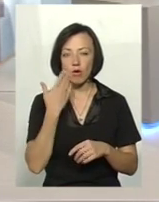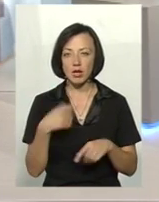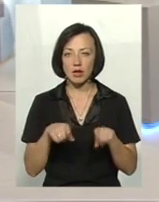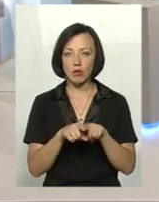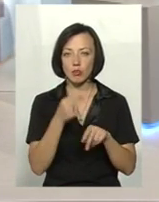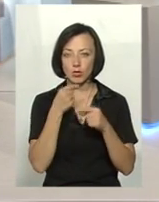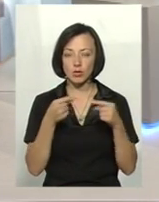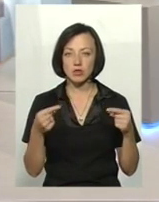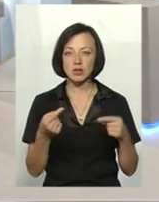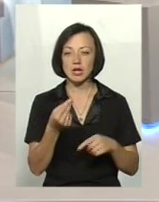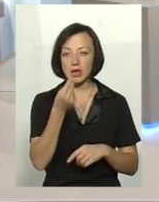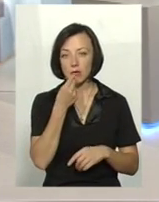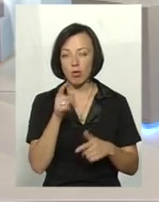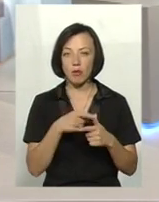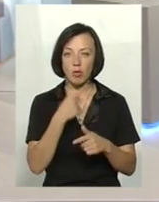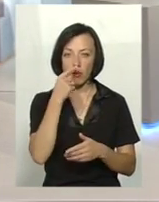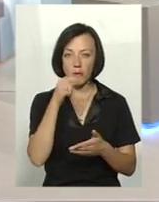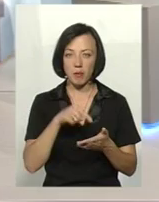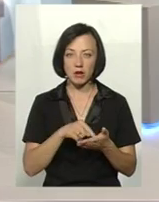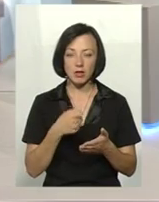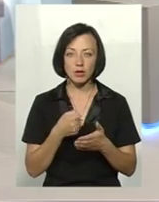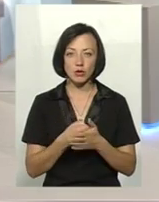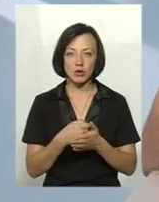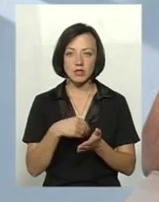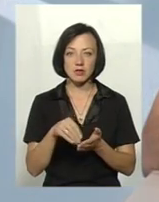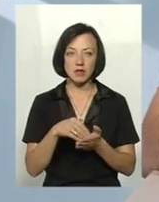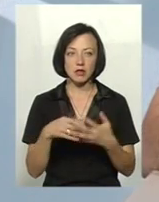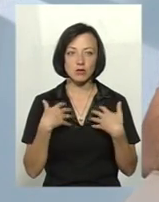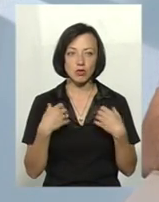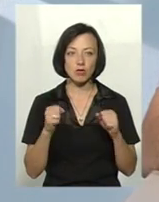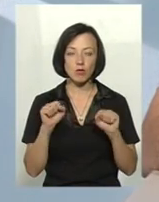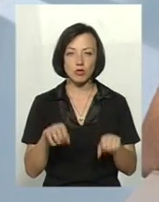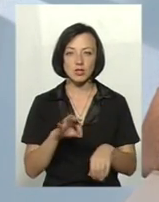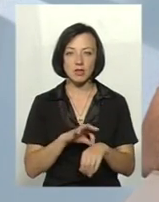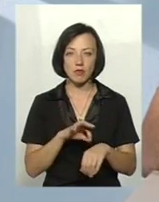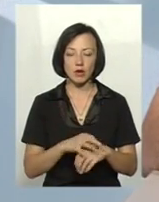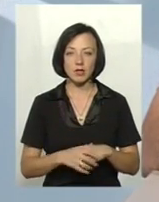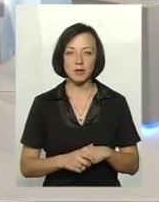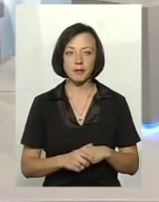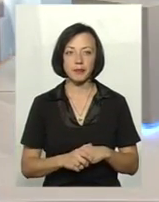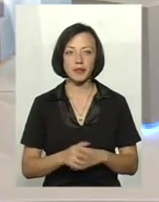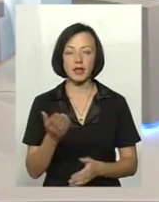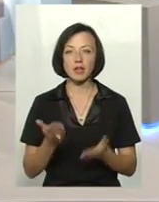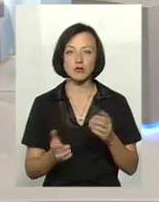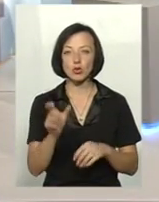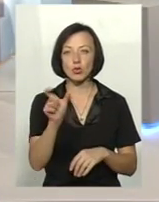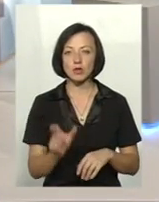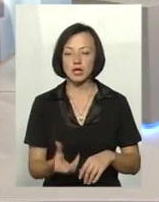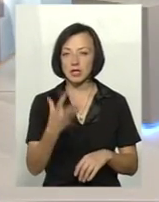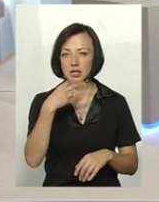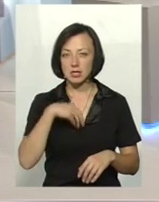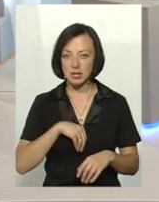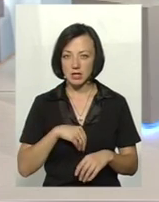там вживаємо, чи попаде вона до свиней здорових, вони можуть захворіти. Тобто, якщо людина з'їла